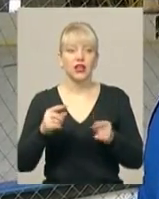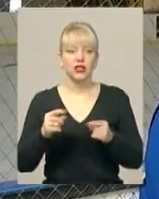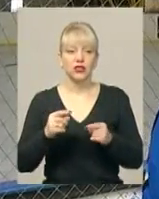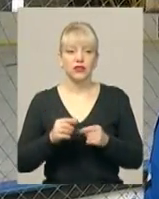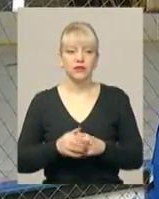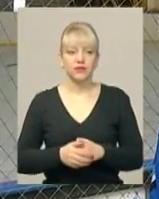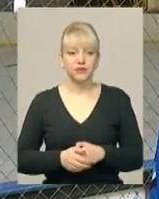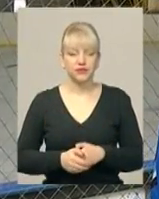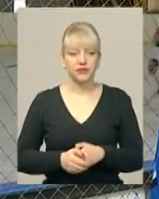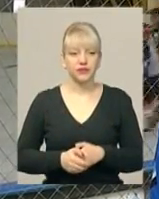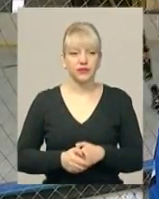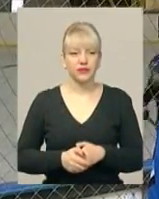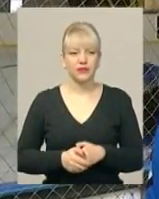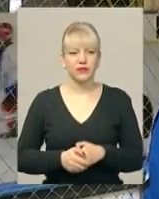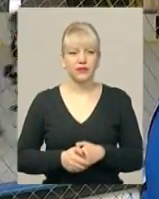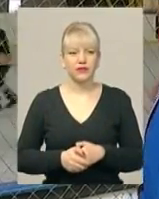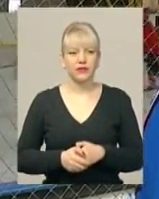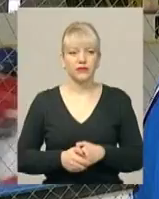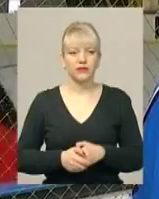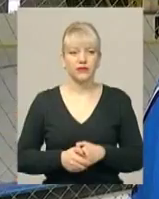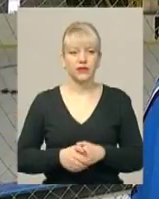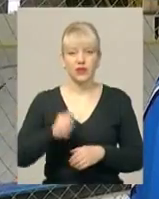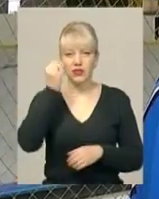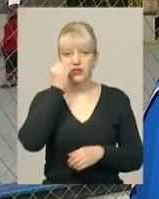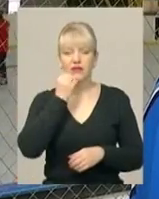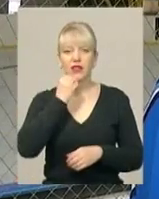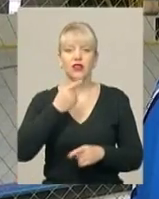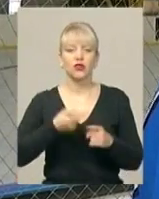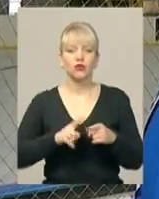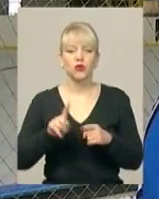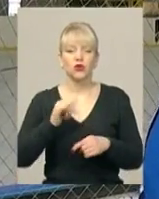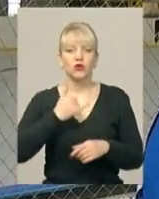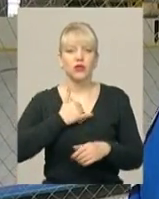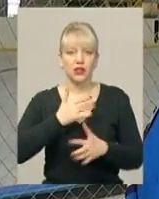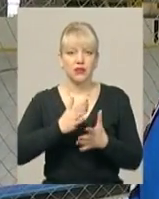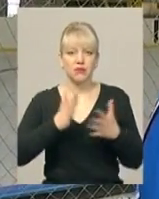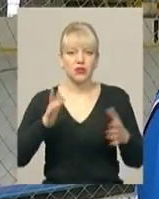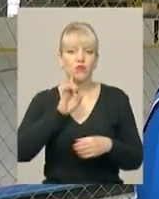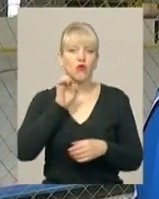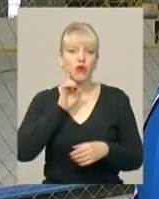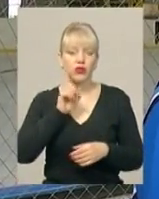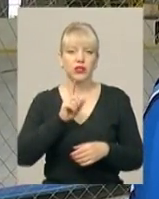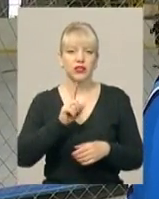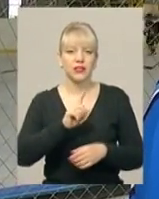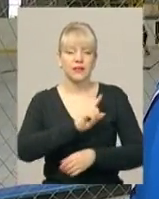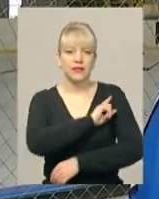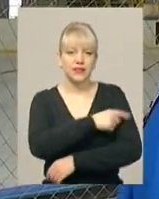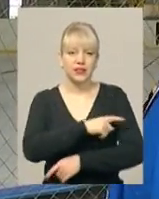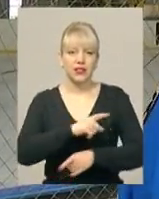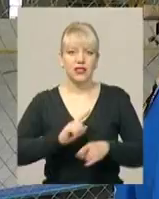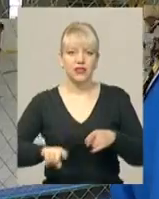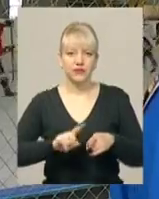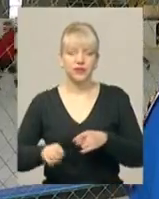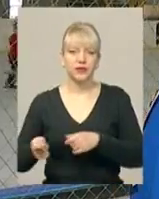болітів, а виріли по грі. Ну, за що того, що у більше команді молодих граків, які більш мастер-гравіті і більш бістріше. От за що того ми виріли. А